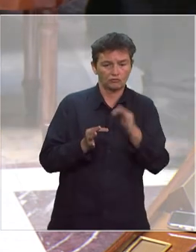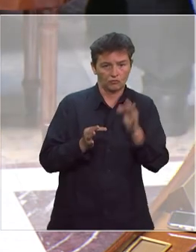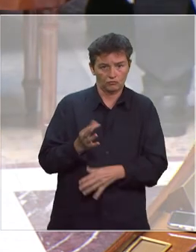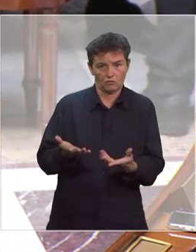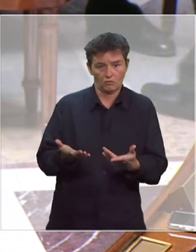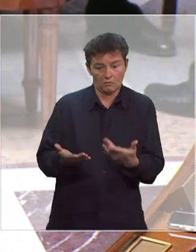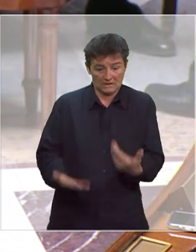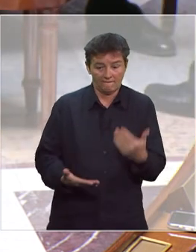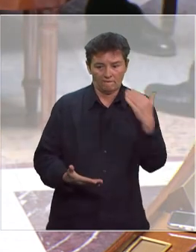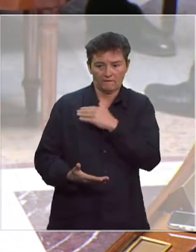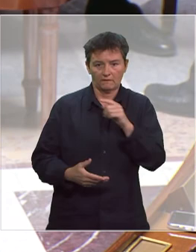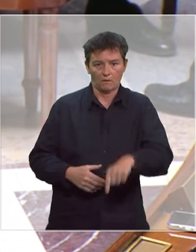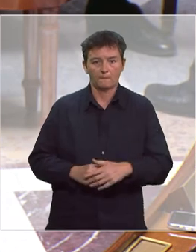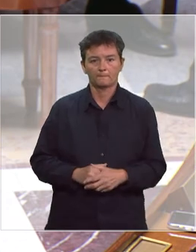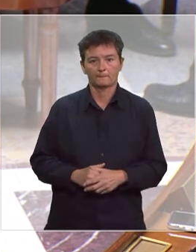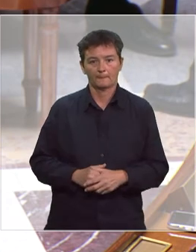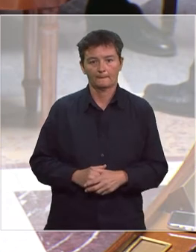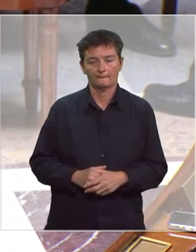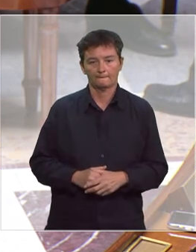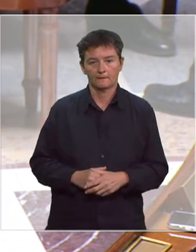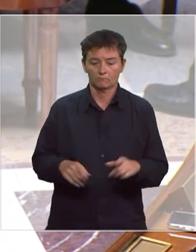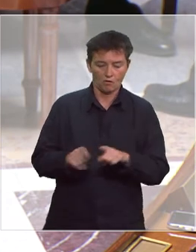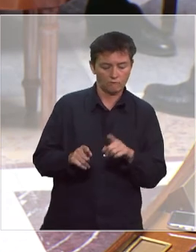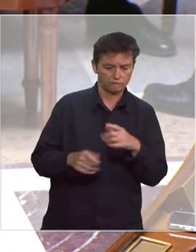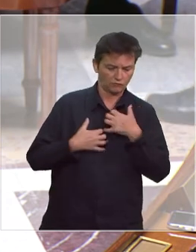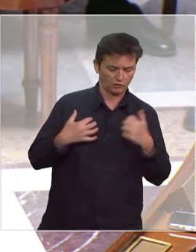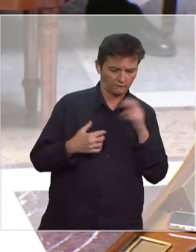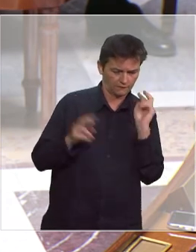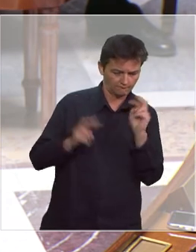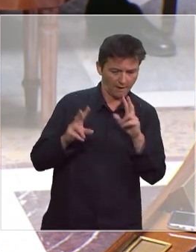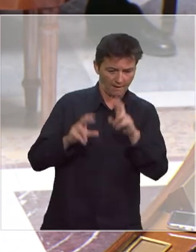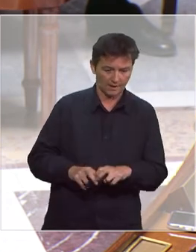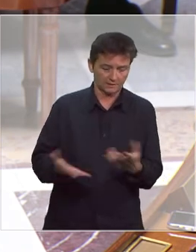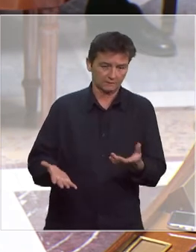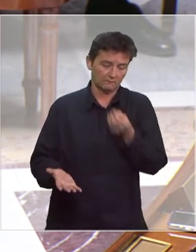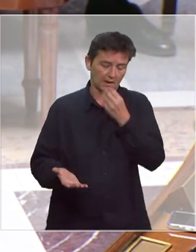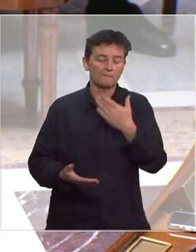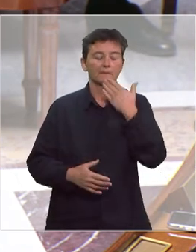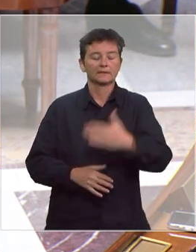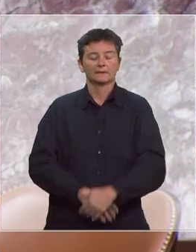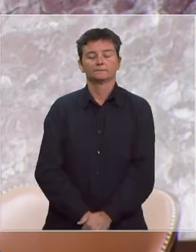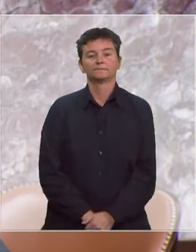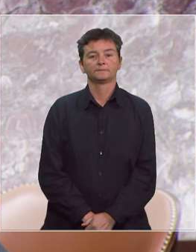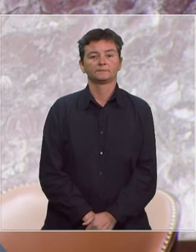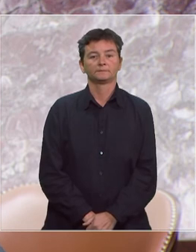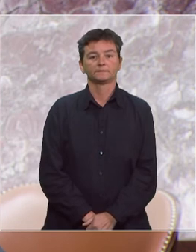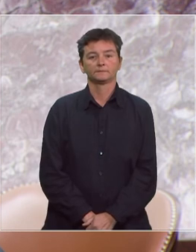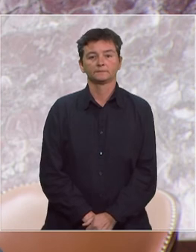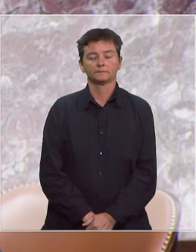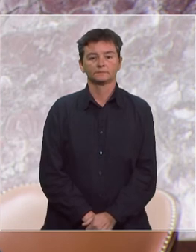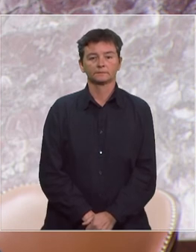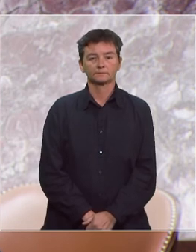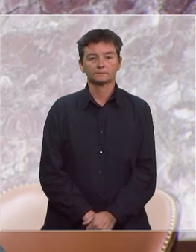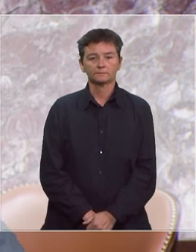extrêmement rapidement et de porter ce regard scientifique sur ce qui est proposé par les biotech. Je vous remercie. Merci, Madame la Ministre. La parole est à monsieur